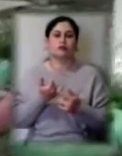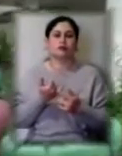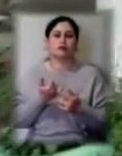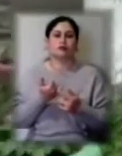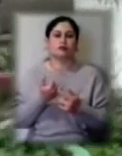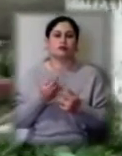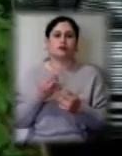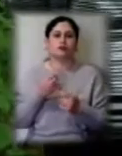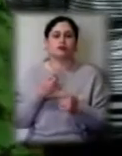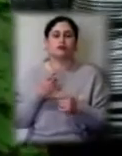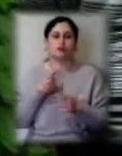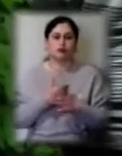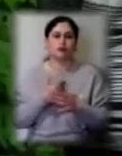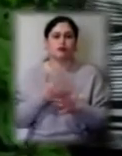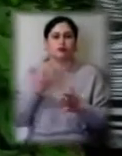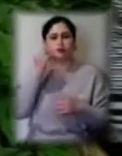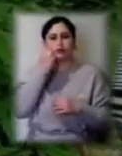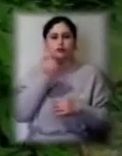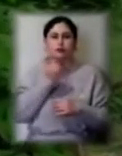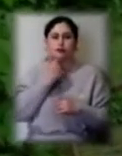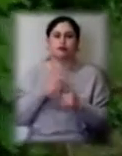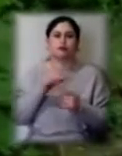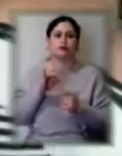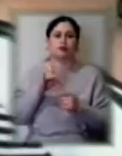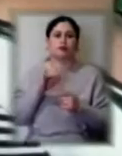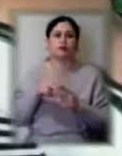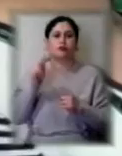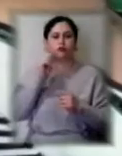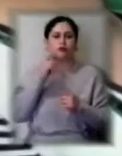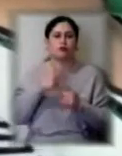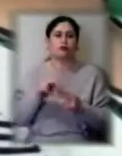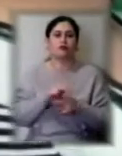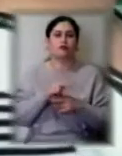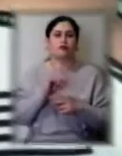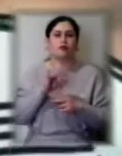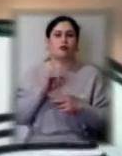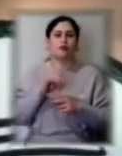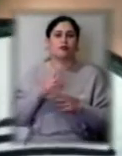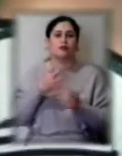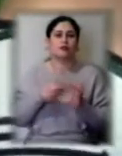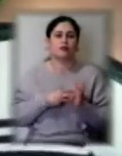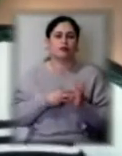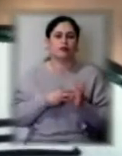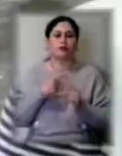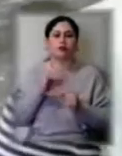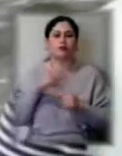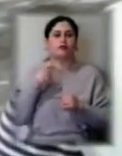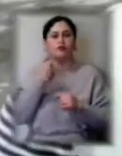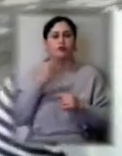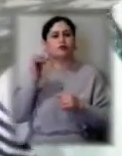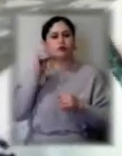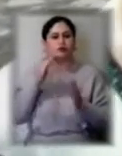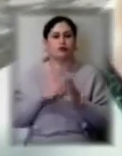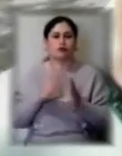допомагають». Денис Сиров – учень навчально-виховного комплексу номер 48, хлопець на індивідуальному навчанні. Його